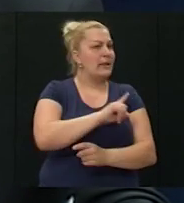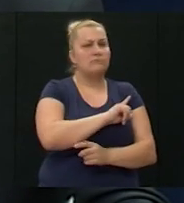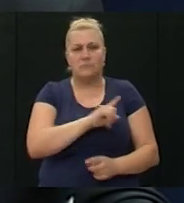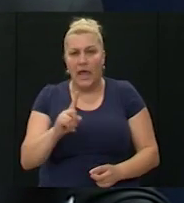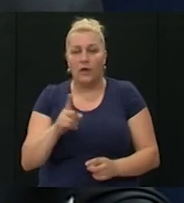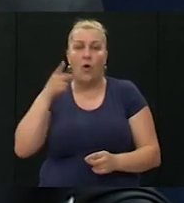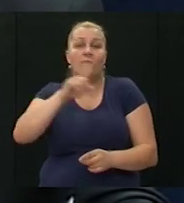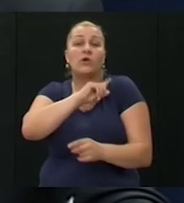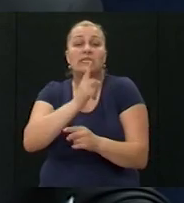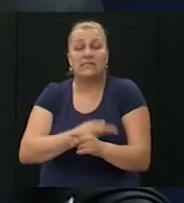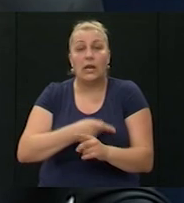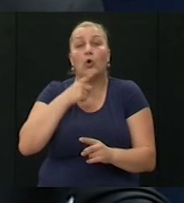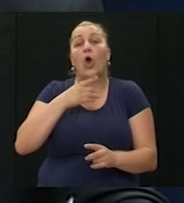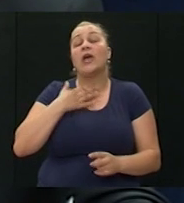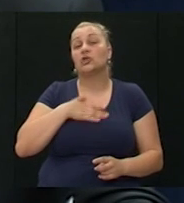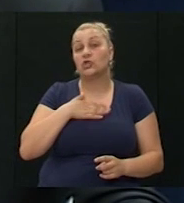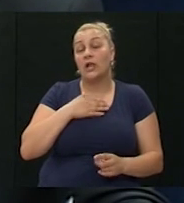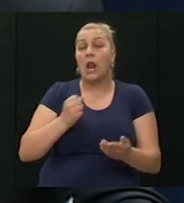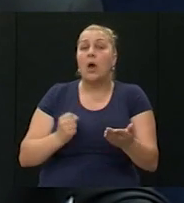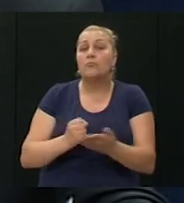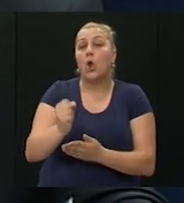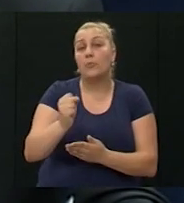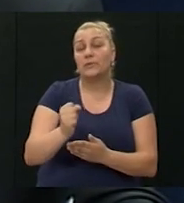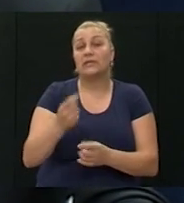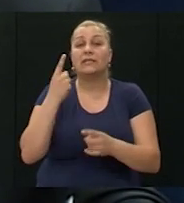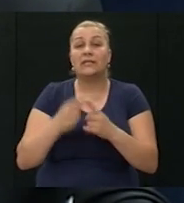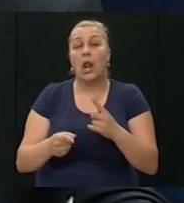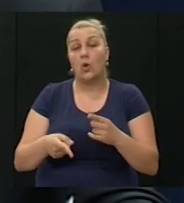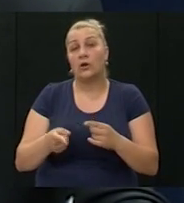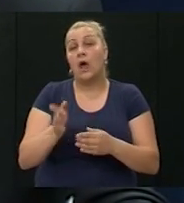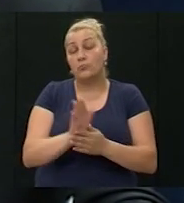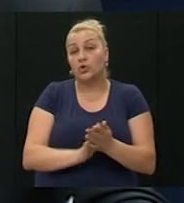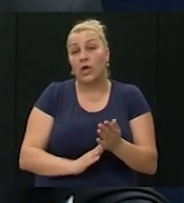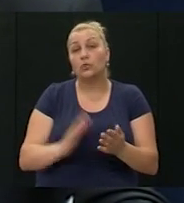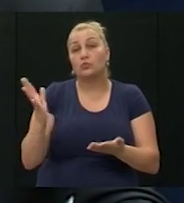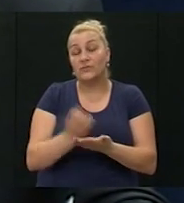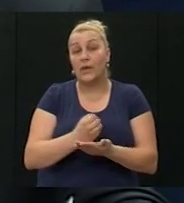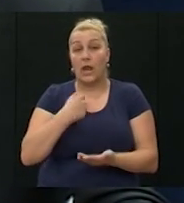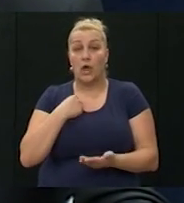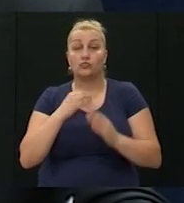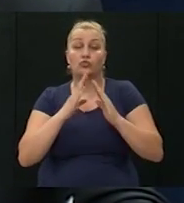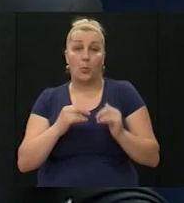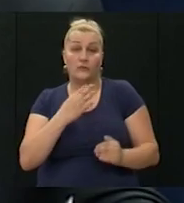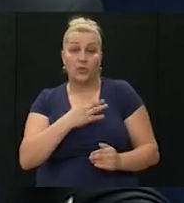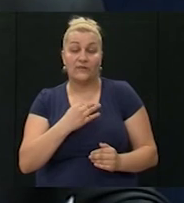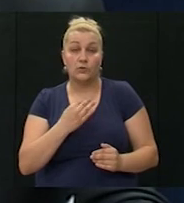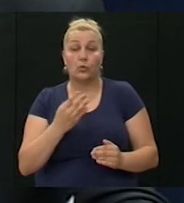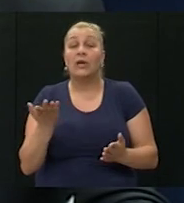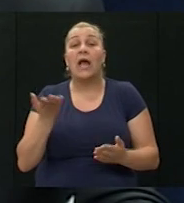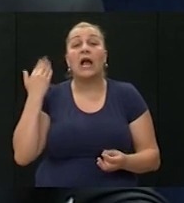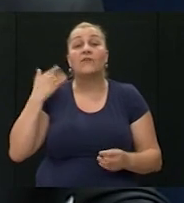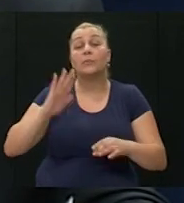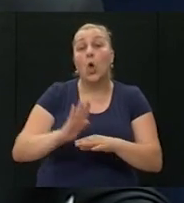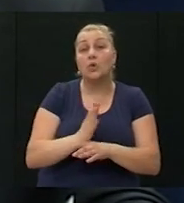sili koja je pošto po to želja da porobiti i u dijelo je na početku i uspjela našu domovinu u Hrvatsku. Kakav je bio